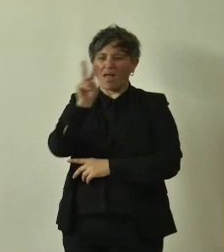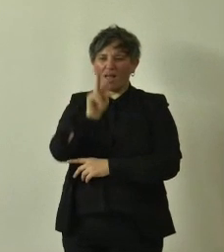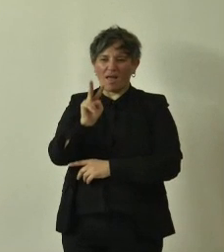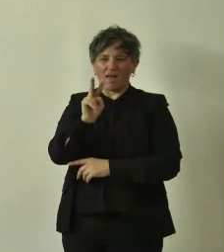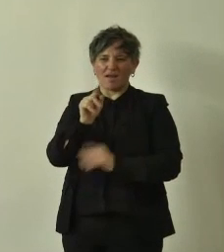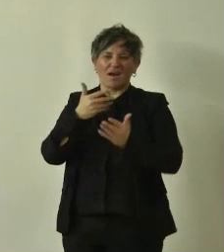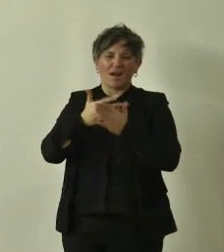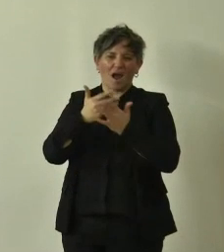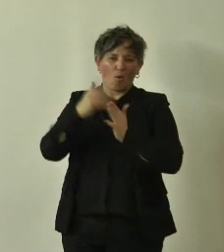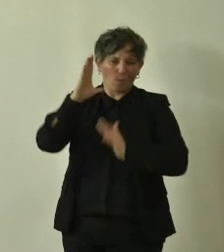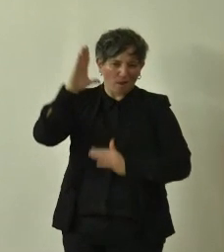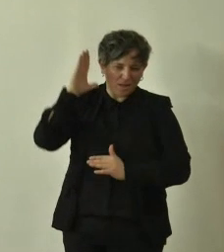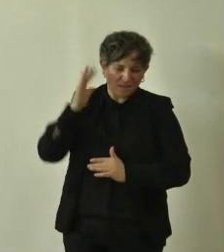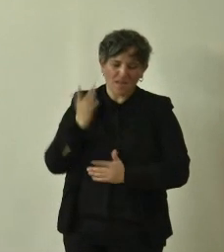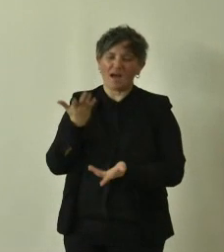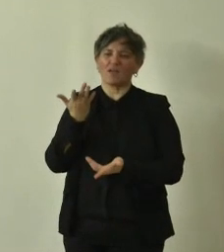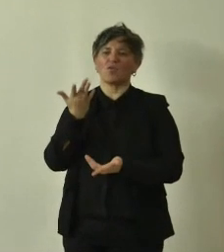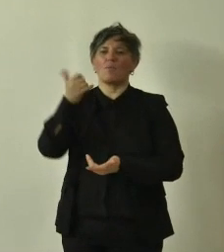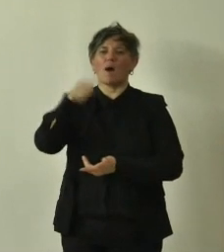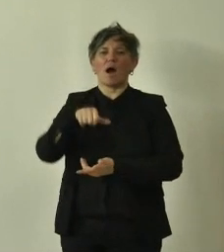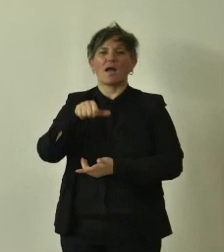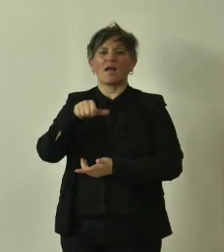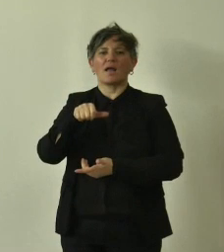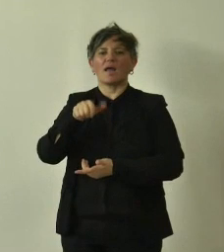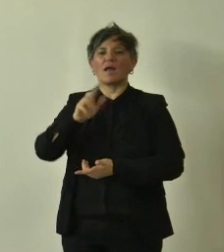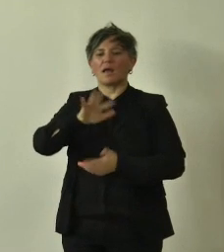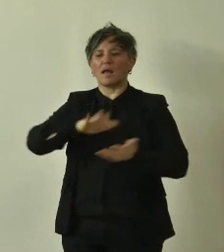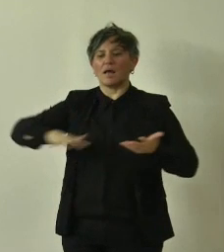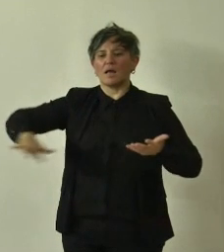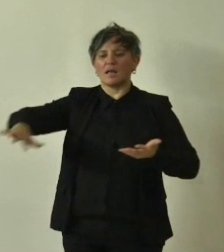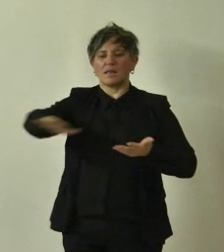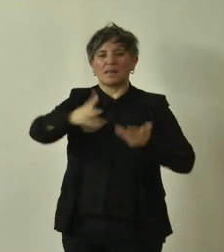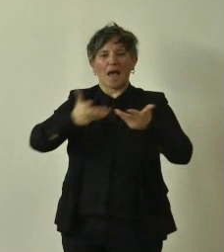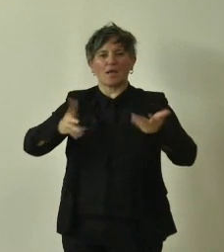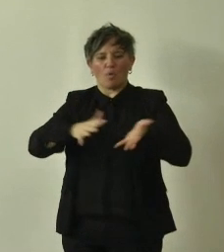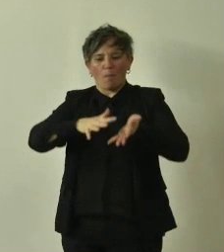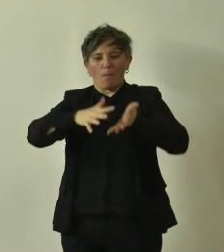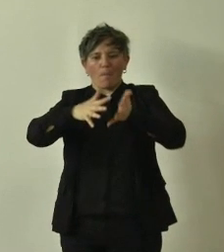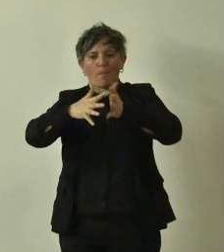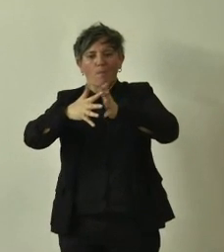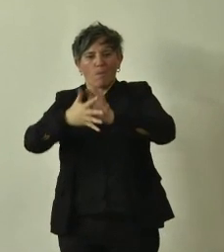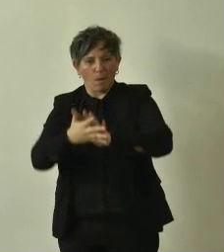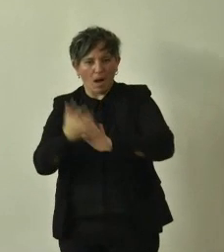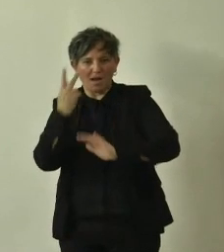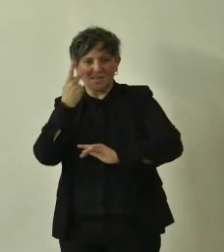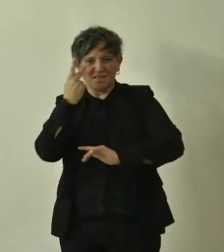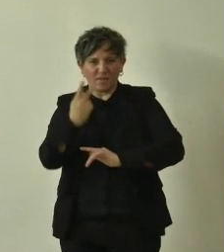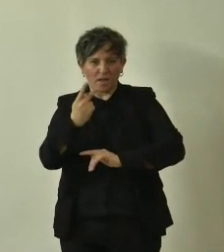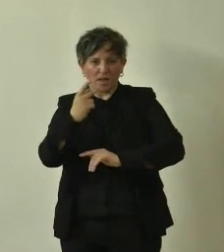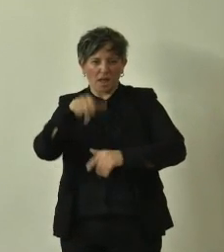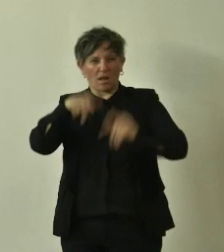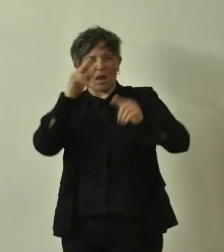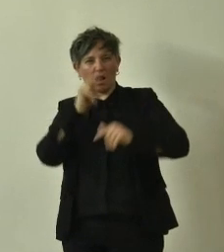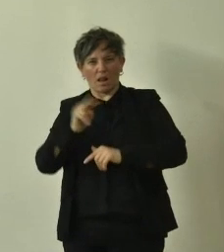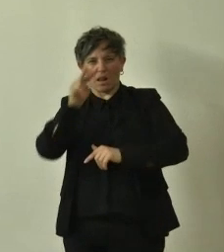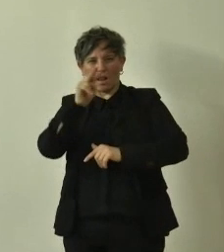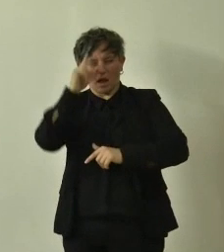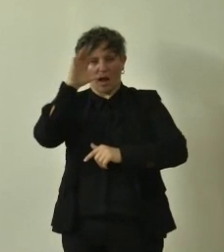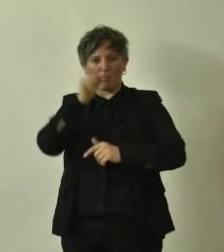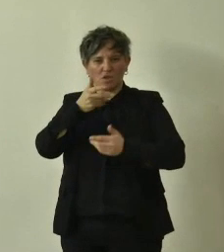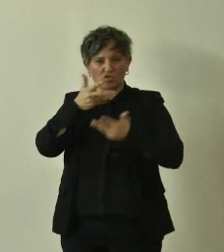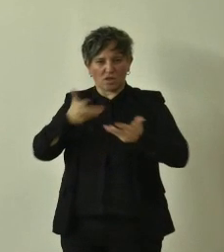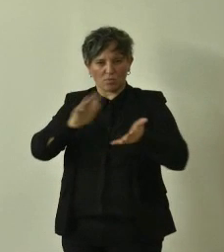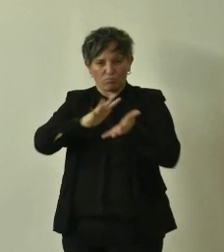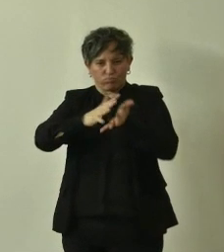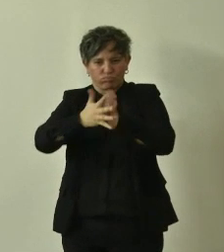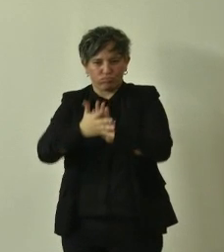e ci racconta anche di come si è trasformato il territorio cambiando l'uso del territorio anche